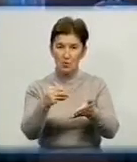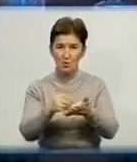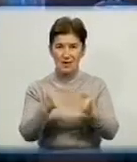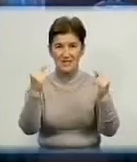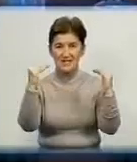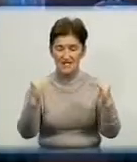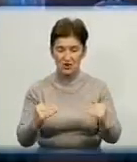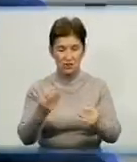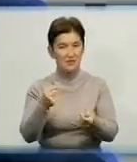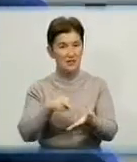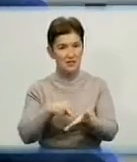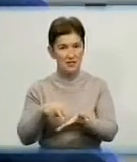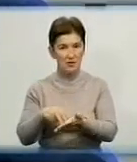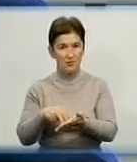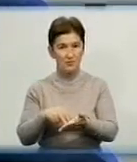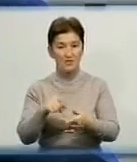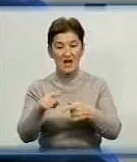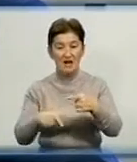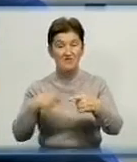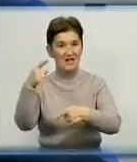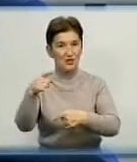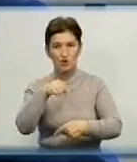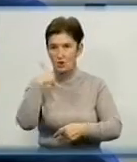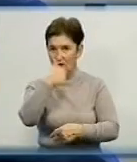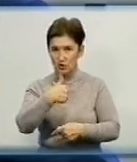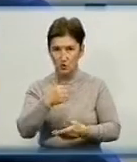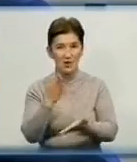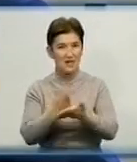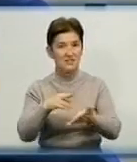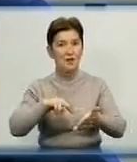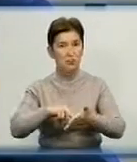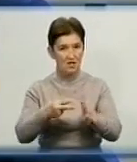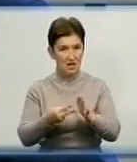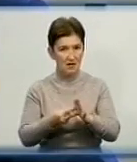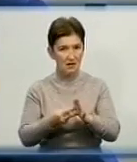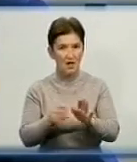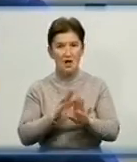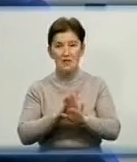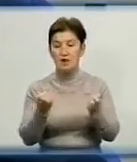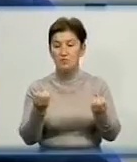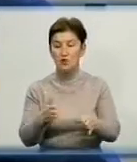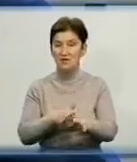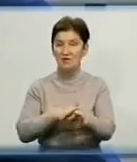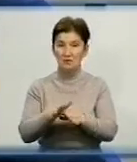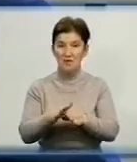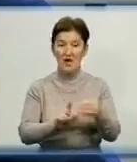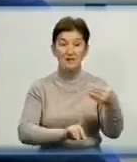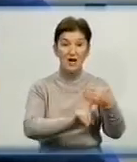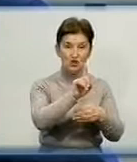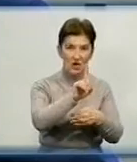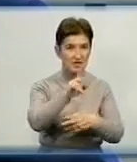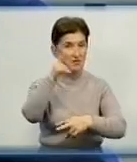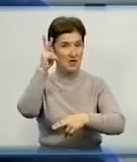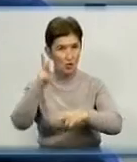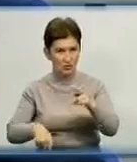В цьому році є плани не просто почати реалізувати, а почати і закінчити реалізувати, і